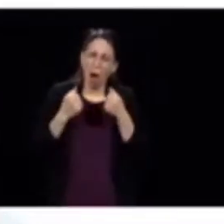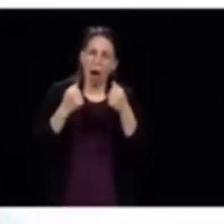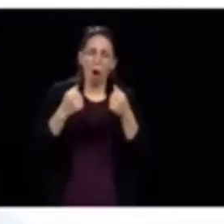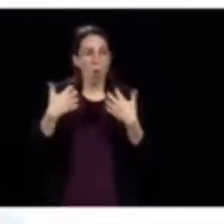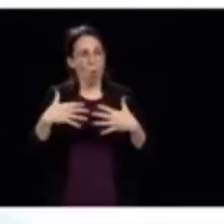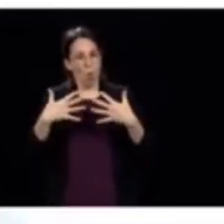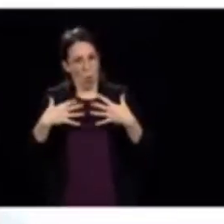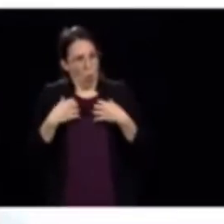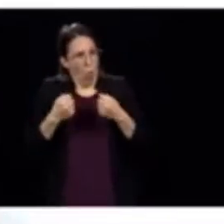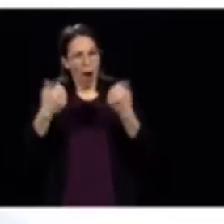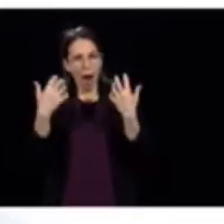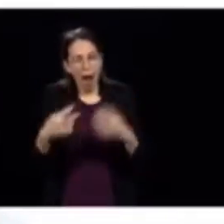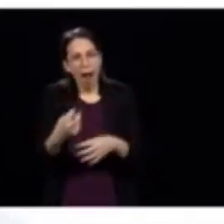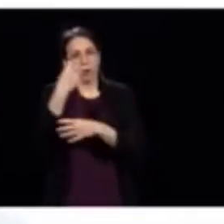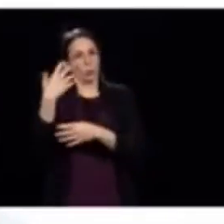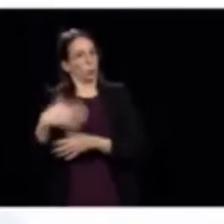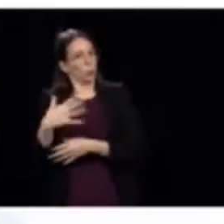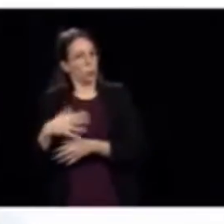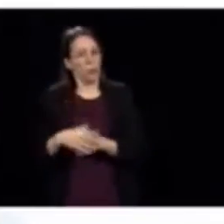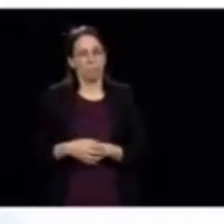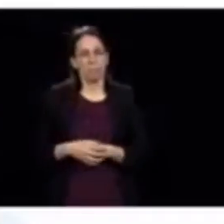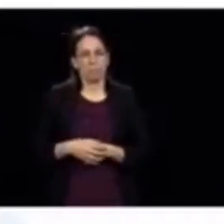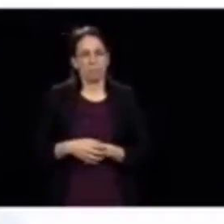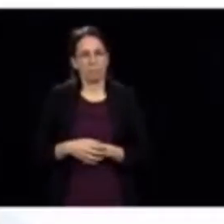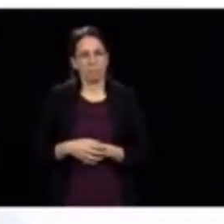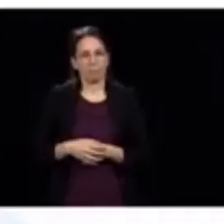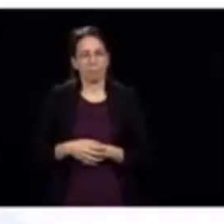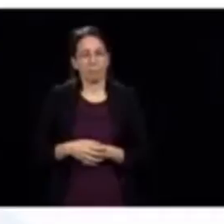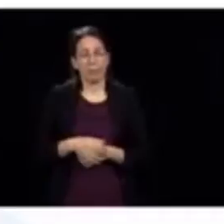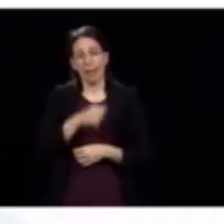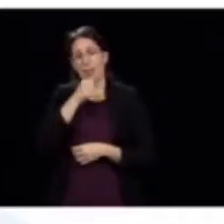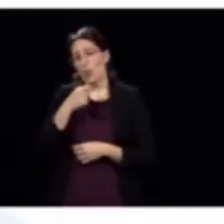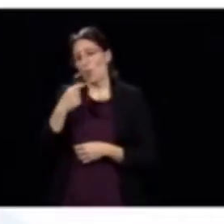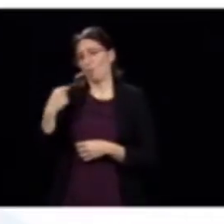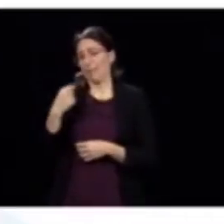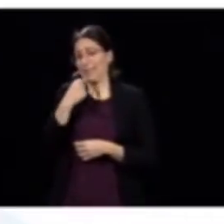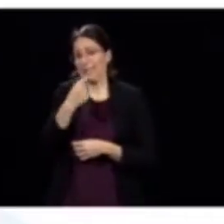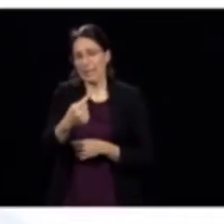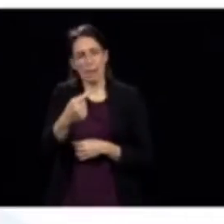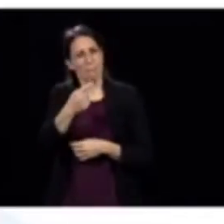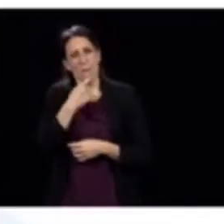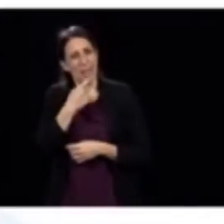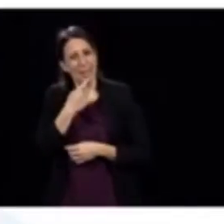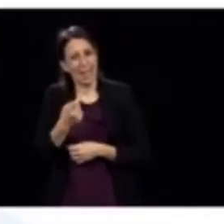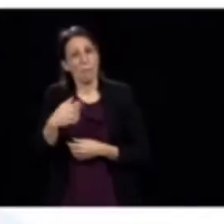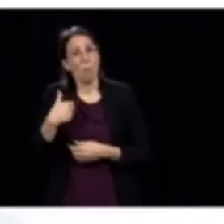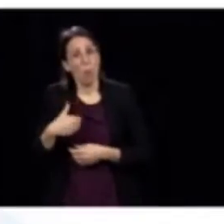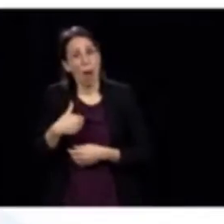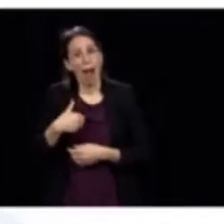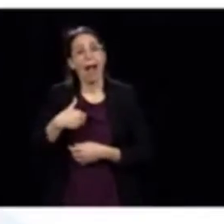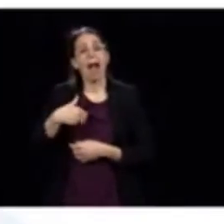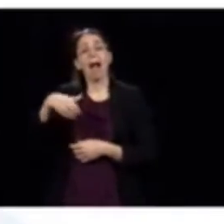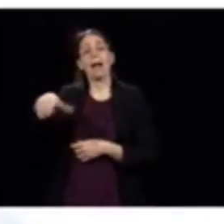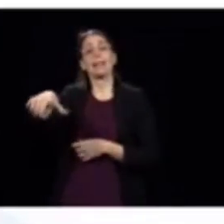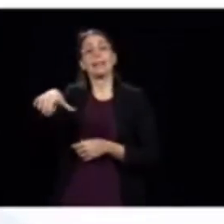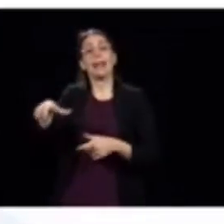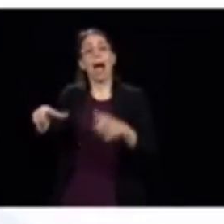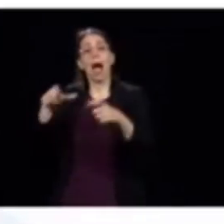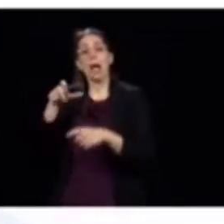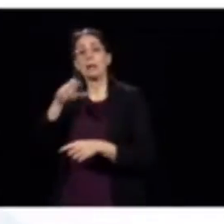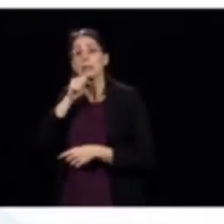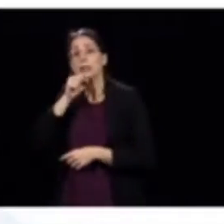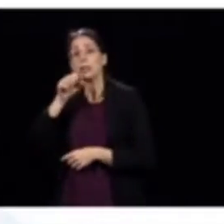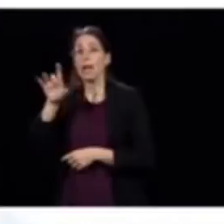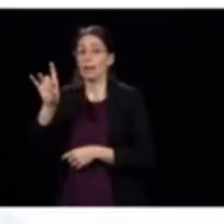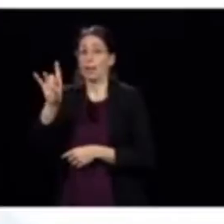qui est courageux. C'est pas toujours facile, comme je le disais tantôt, surtout dans les 80 résidences où